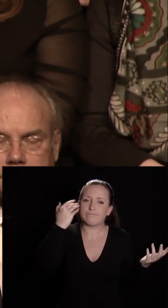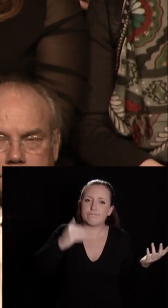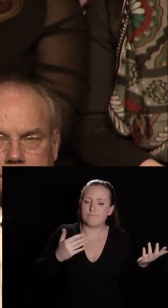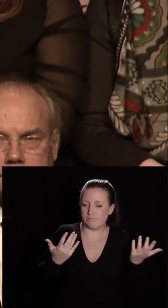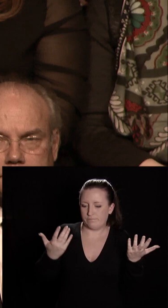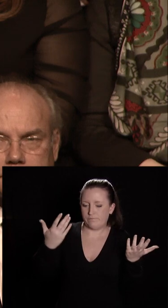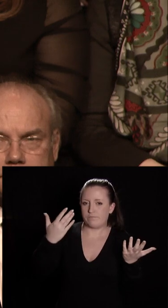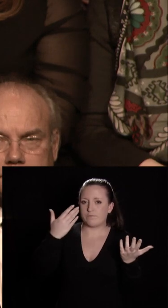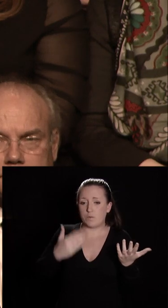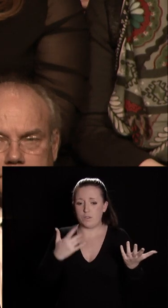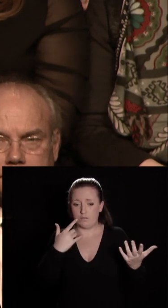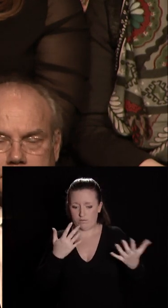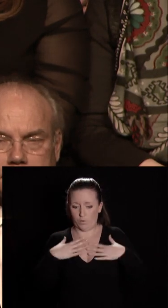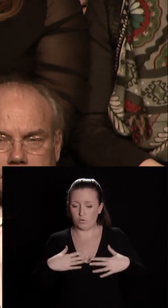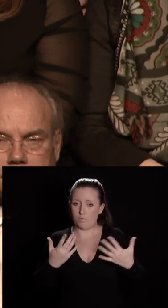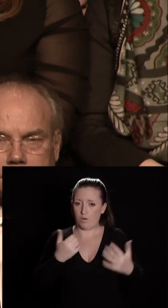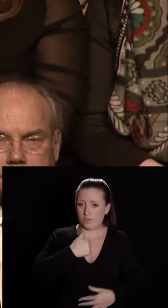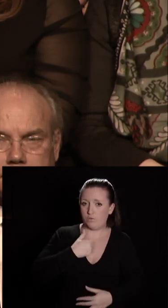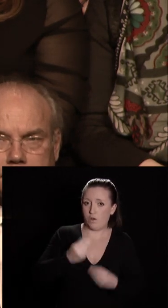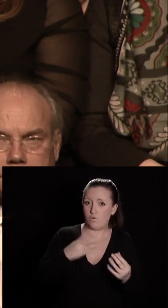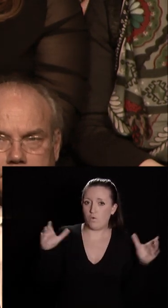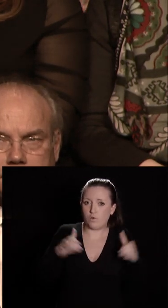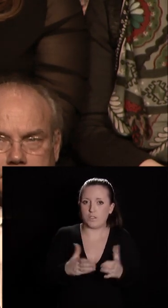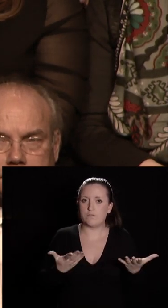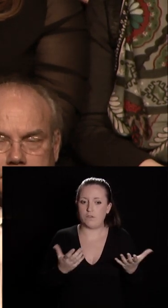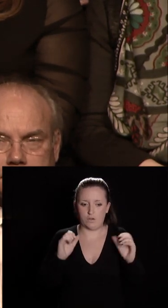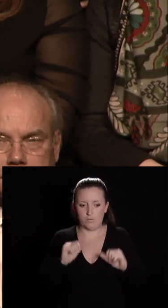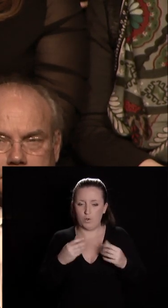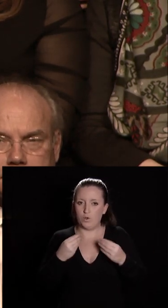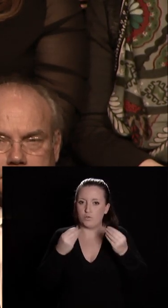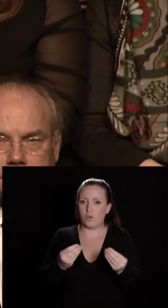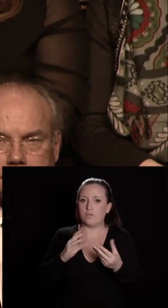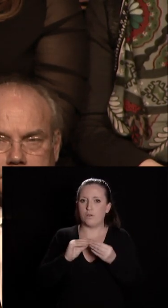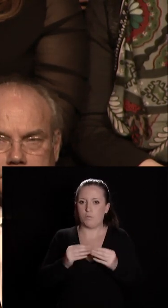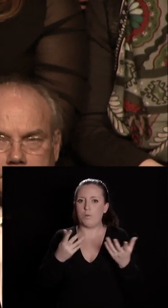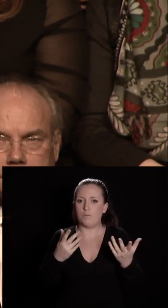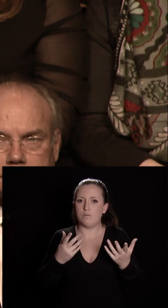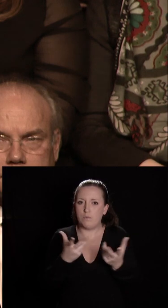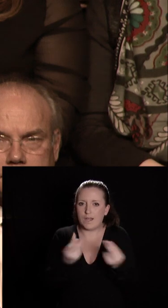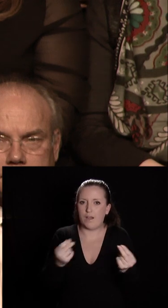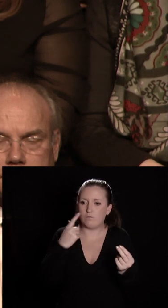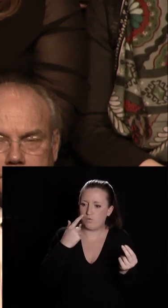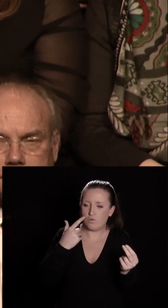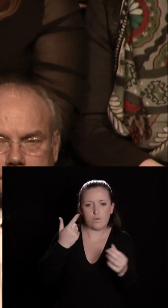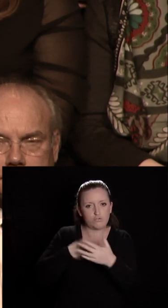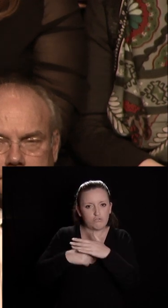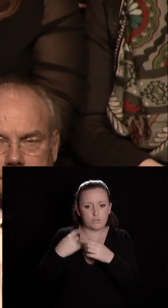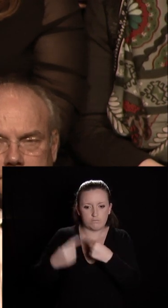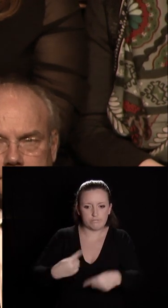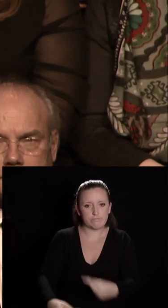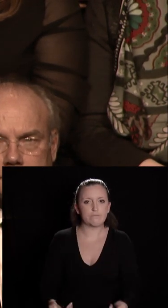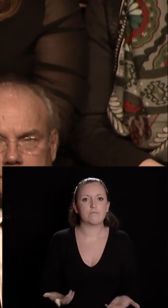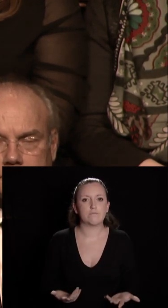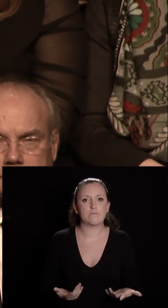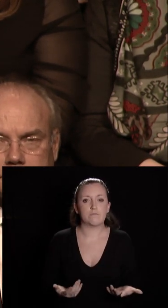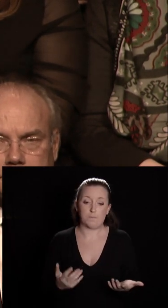comportements tant individuels que collectifs permettra d'éviter les plus grands maux pour les générations futures. Bref, l'enjeu final est